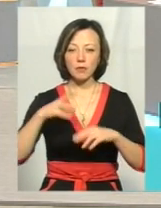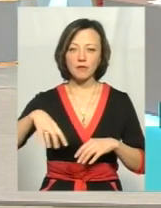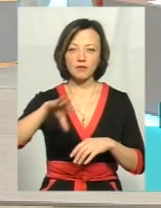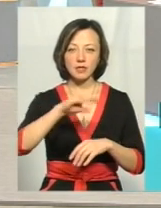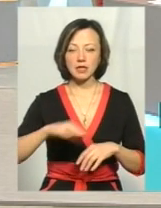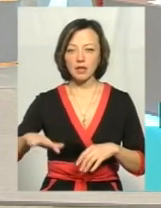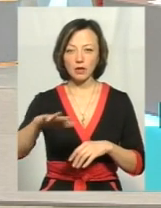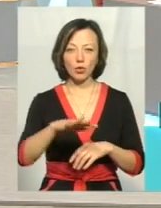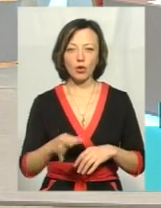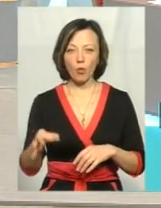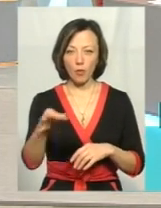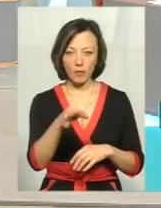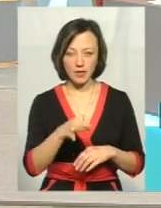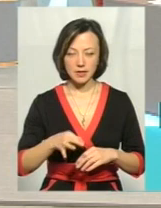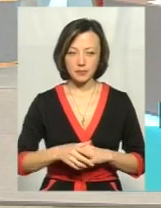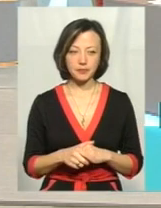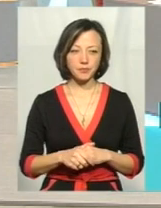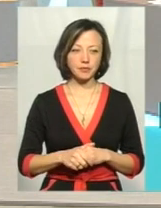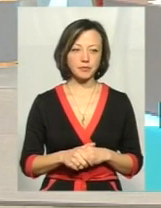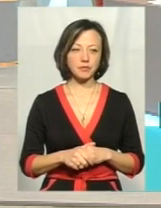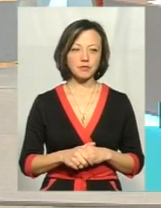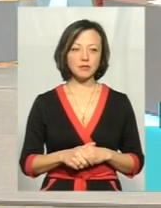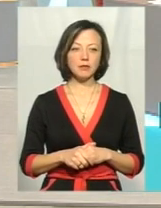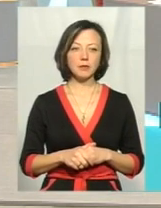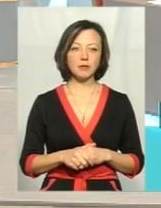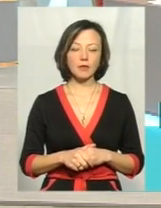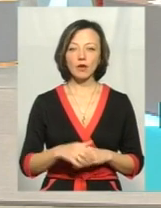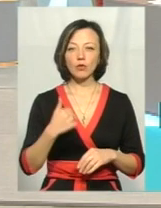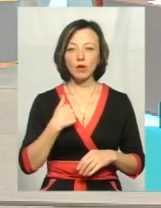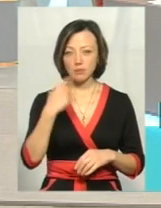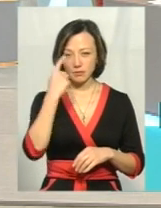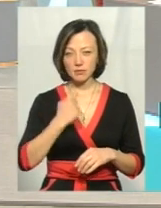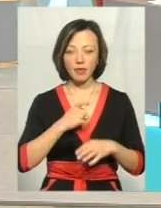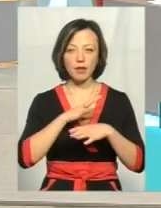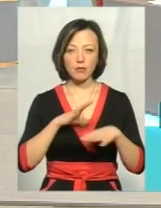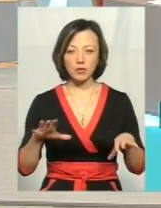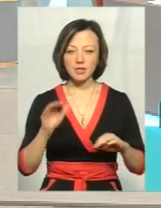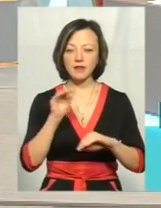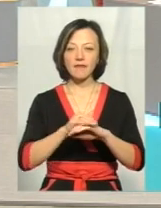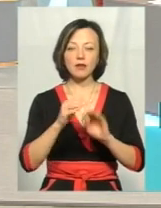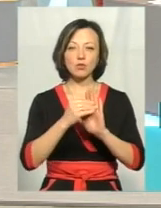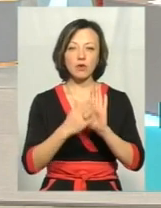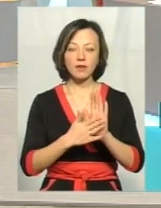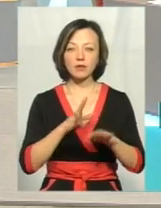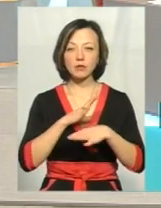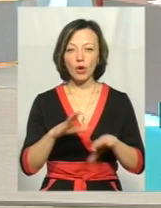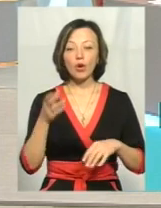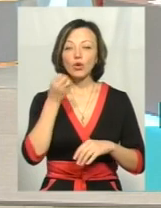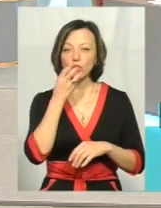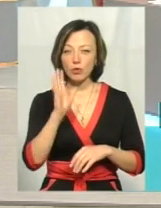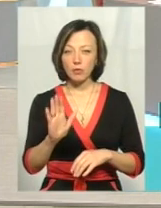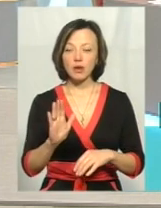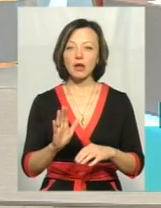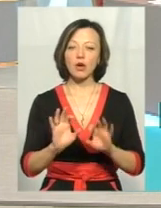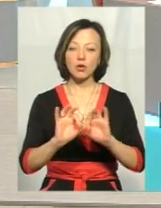території області. По всій території області? В головне управління не поступало. Таким зафіксовано не було. Тоді розкажіть, яким